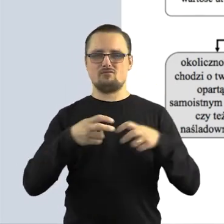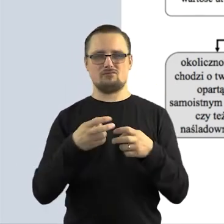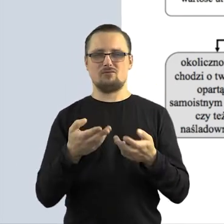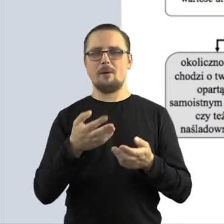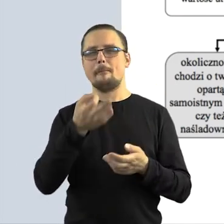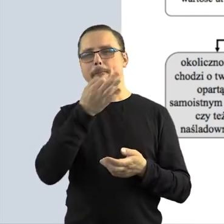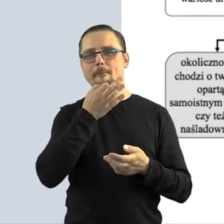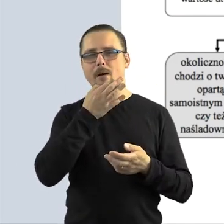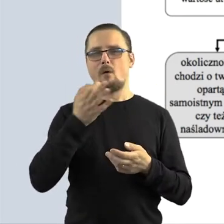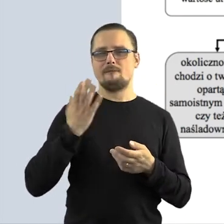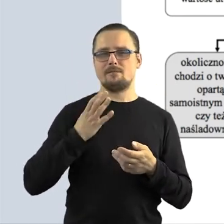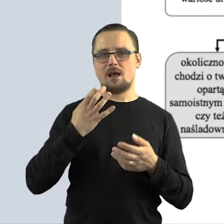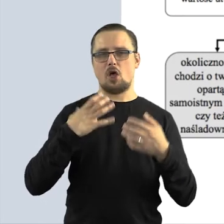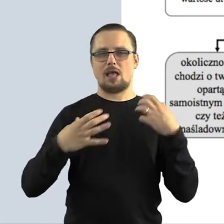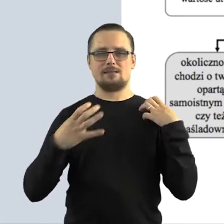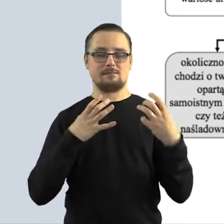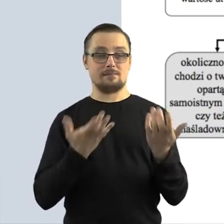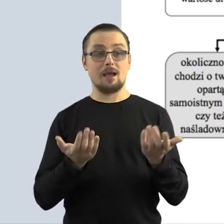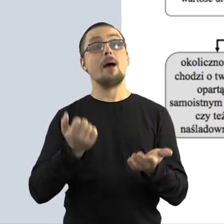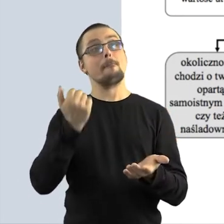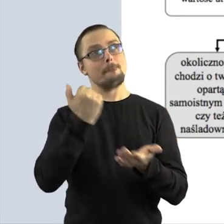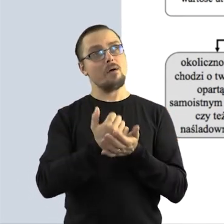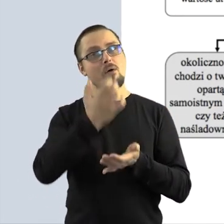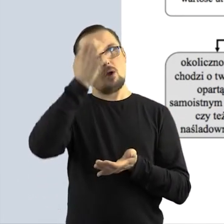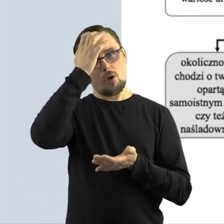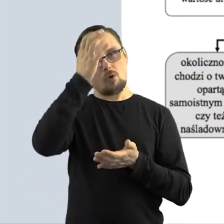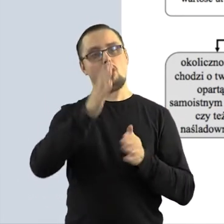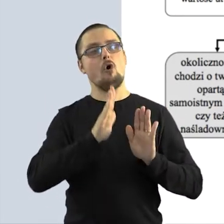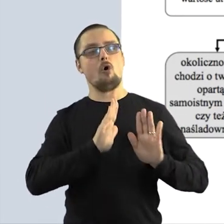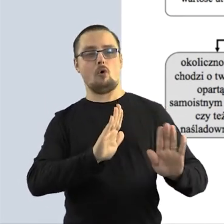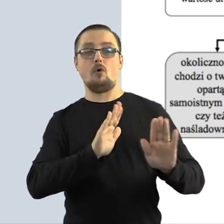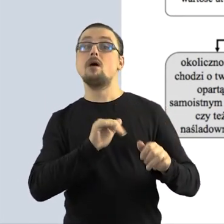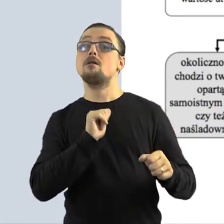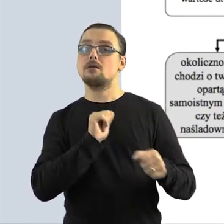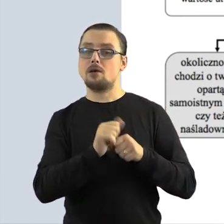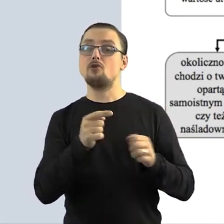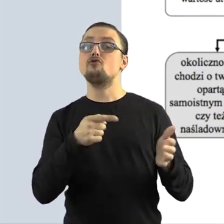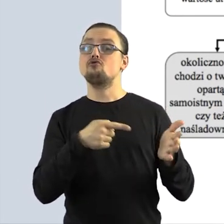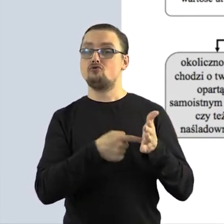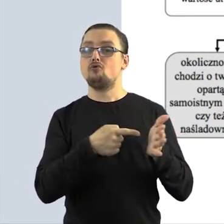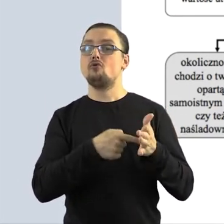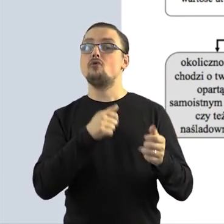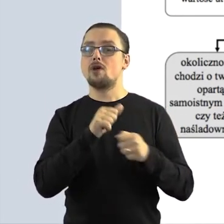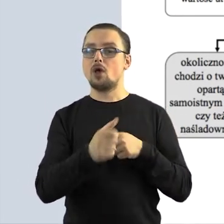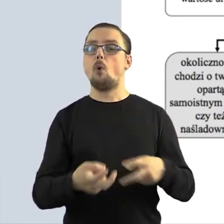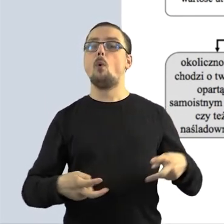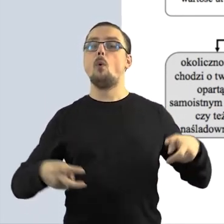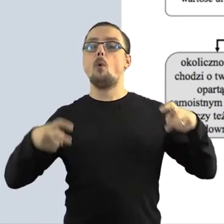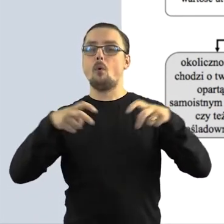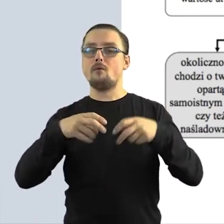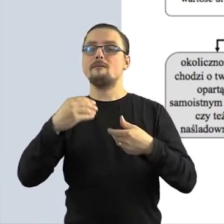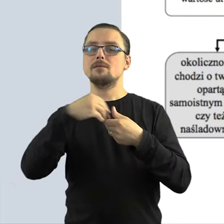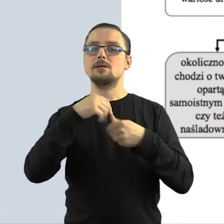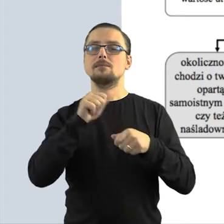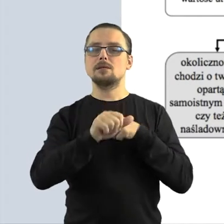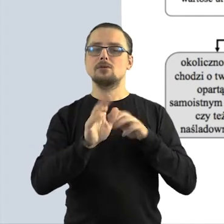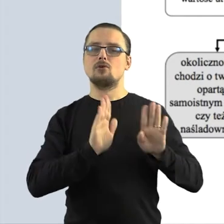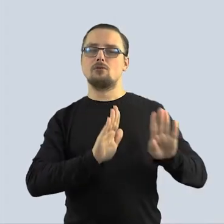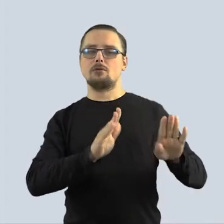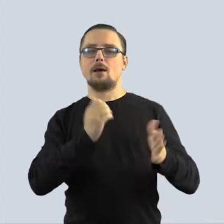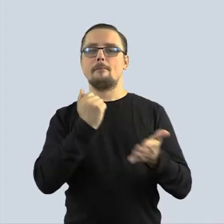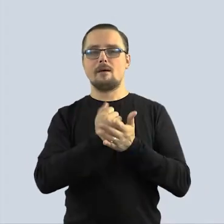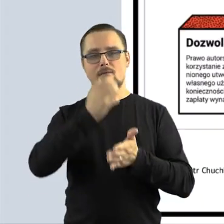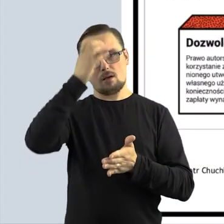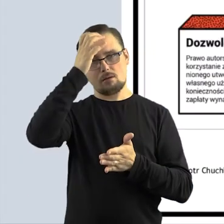artystyczną, ale jednak prawa autorskie będzie takie memy za twórczość, za utwory chronione prawem autorskim